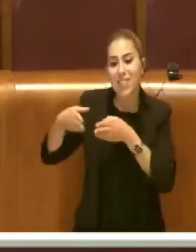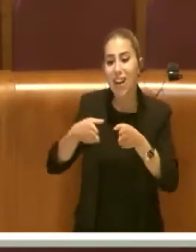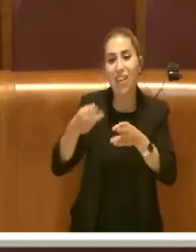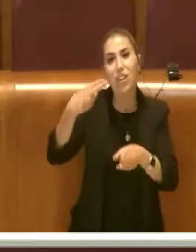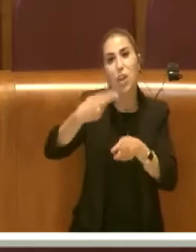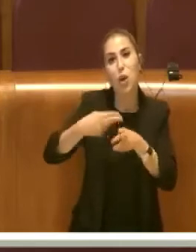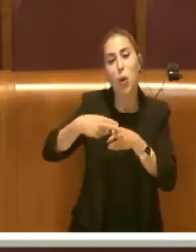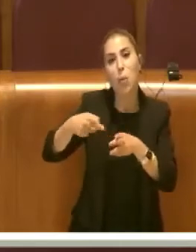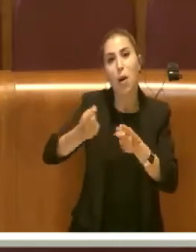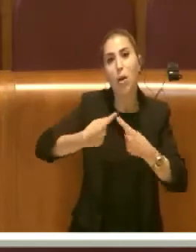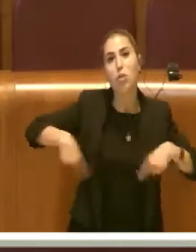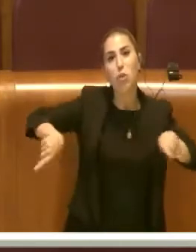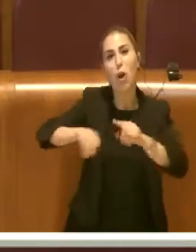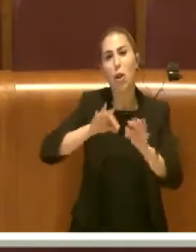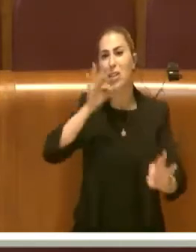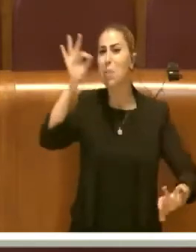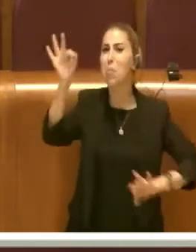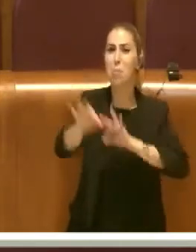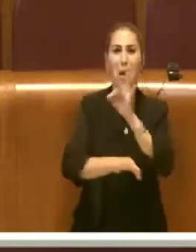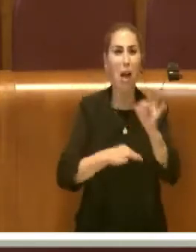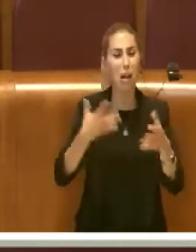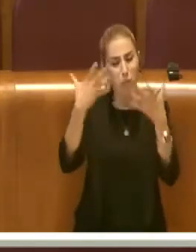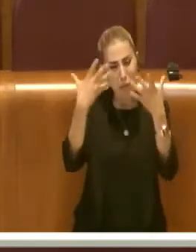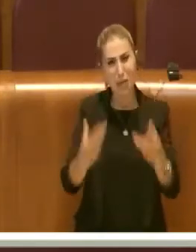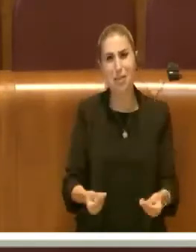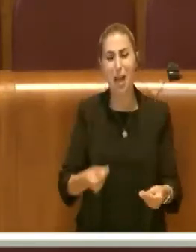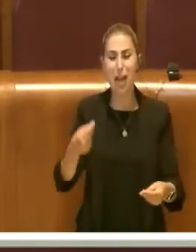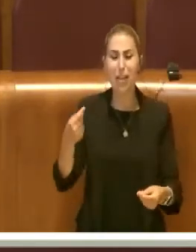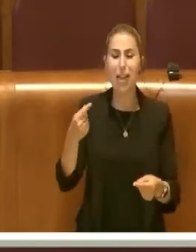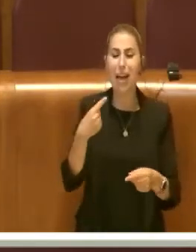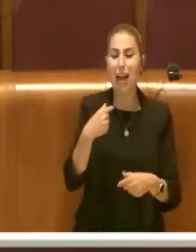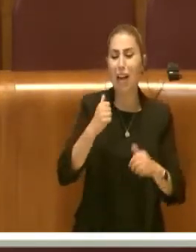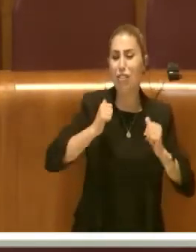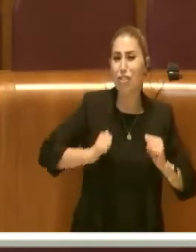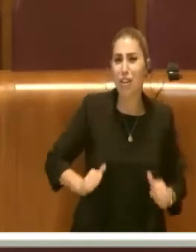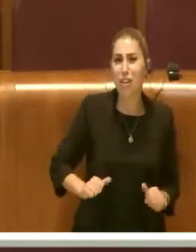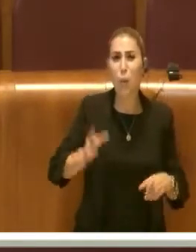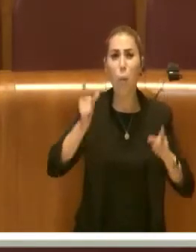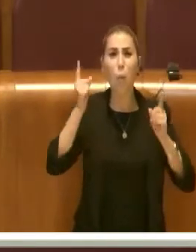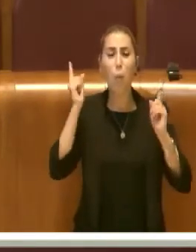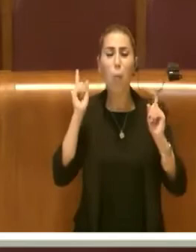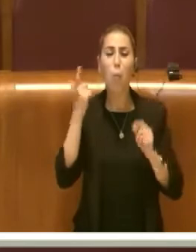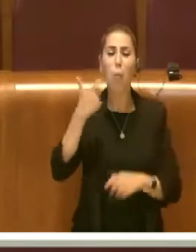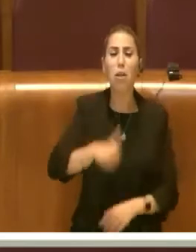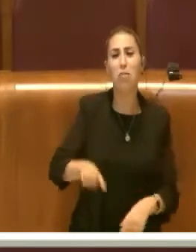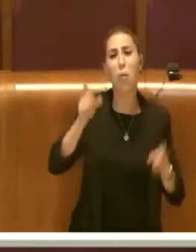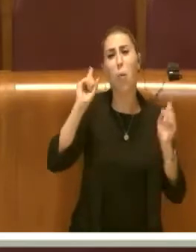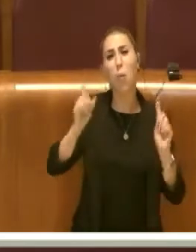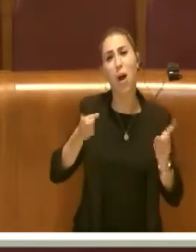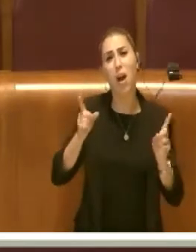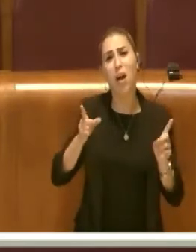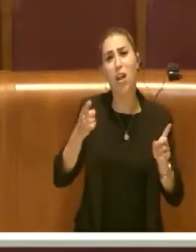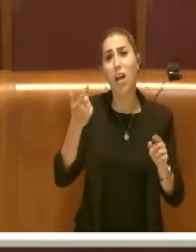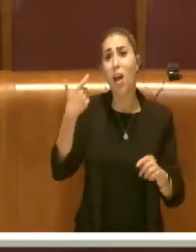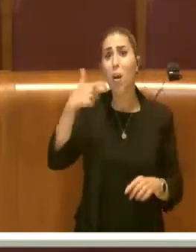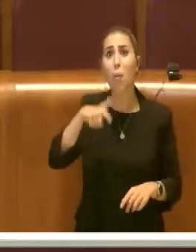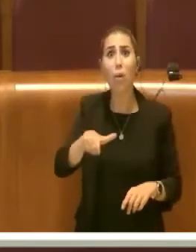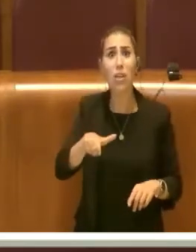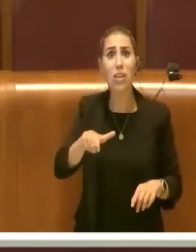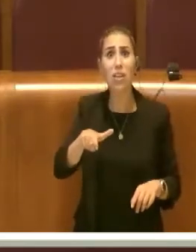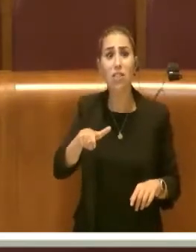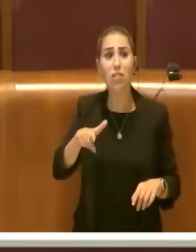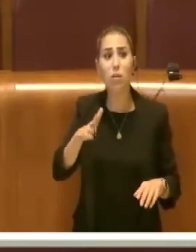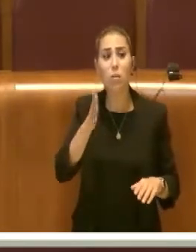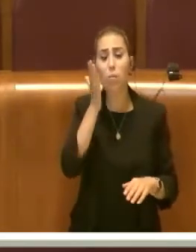Noi lo stiamo spiegando ai cittadini quali sono le motivazioni. Le motivazioni sono